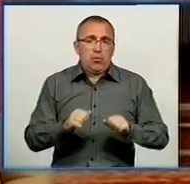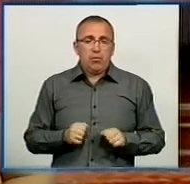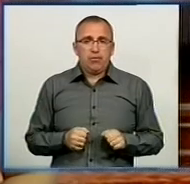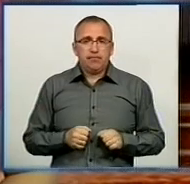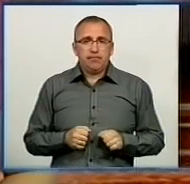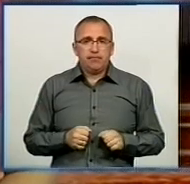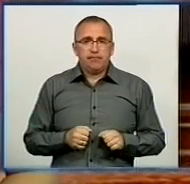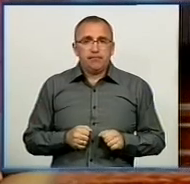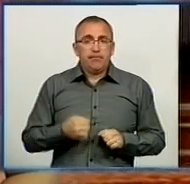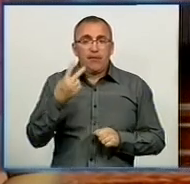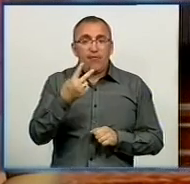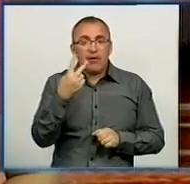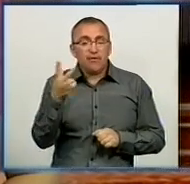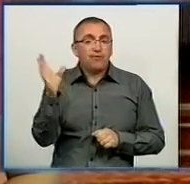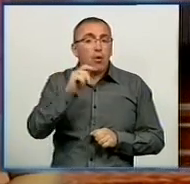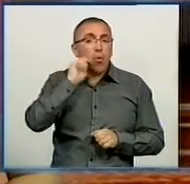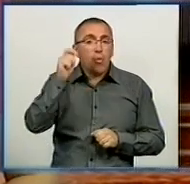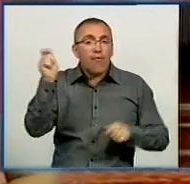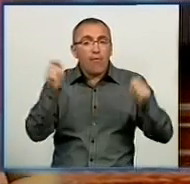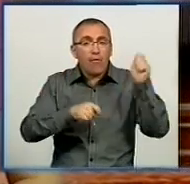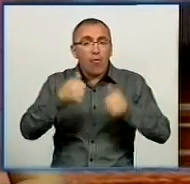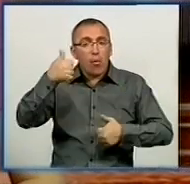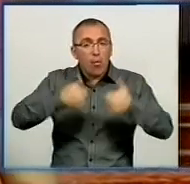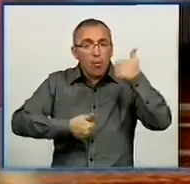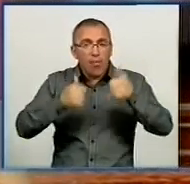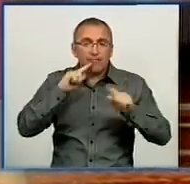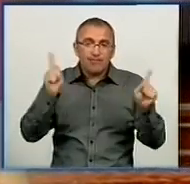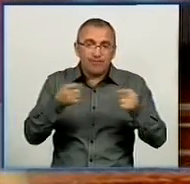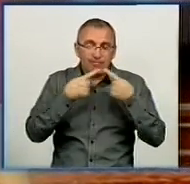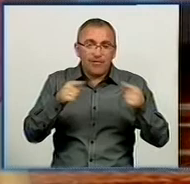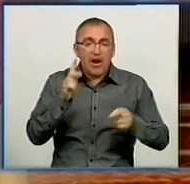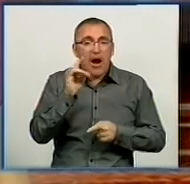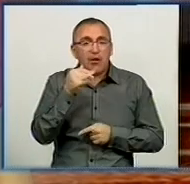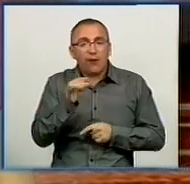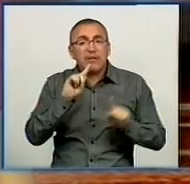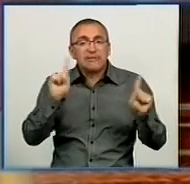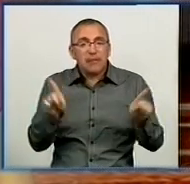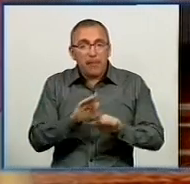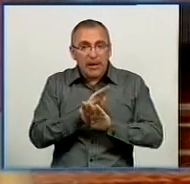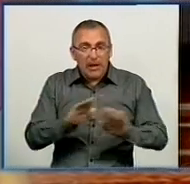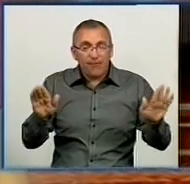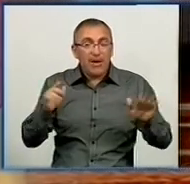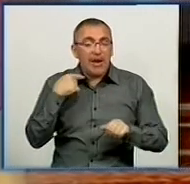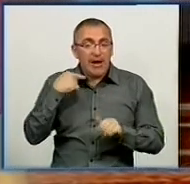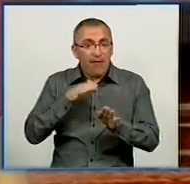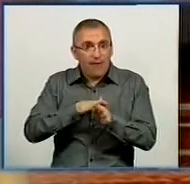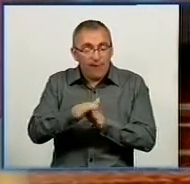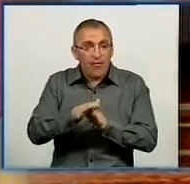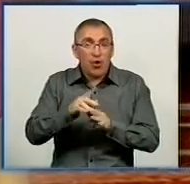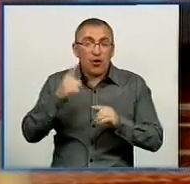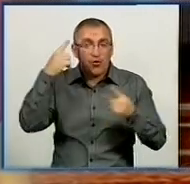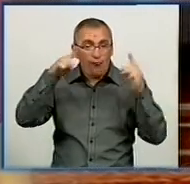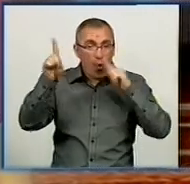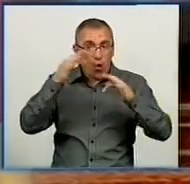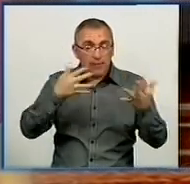23-й Всеукраїнський фестиваль-конкурс вокально-хорового мистецтва «Калиновий спів» прийшов в Кірвограді. Цього разу свою творчість представили